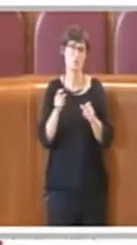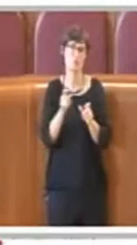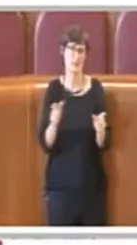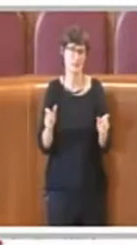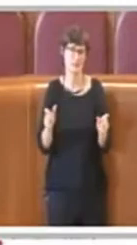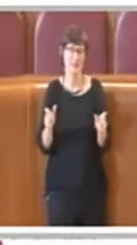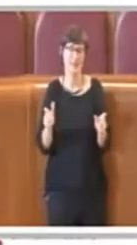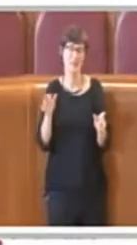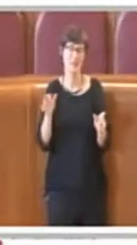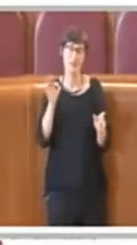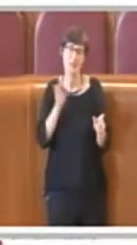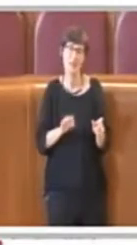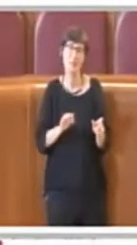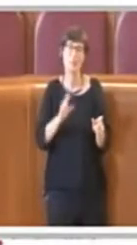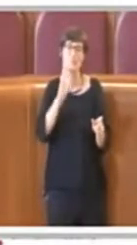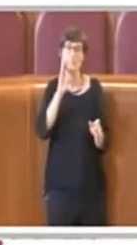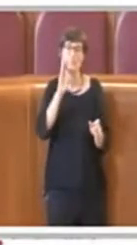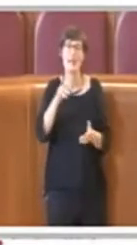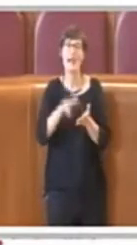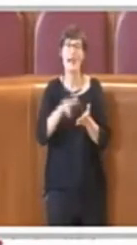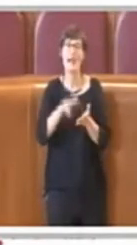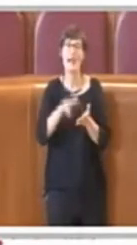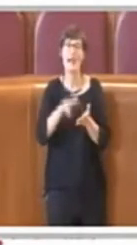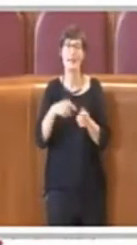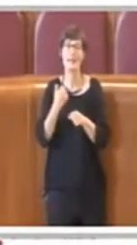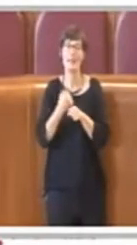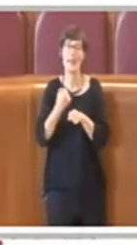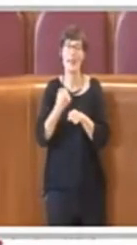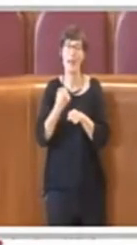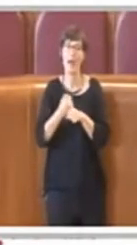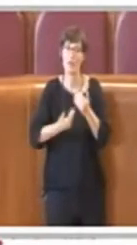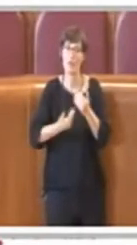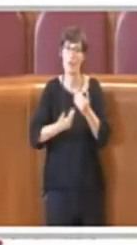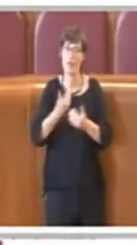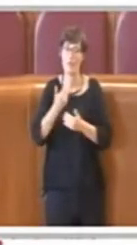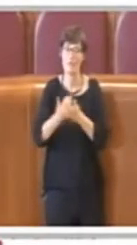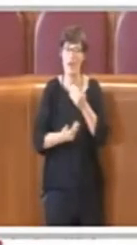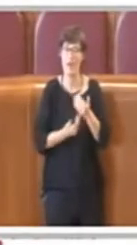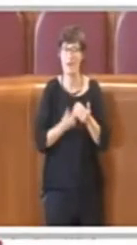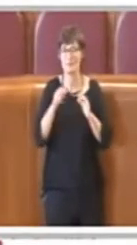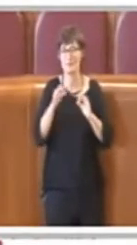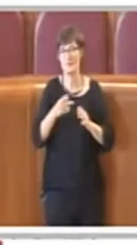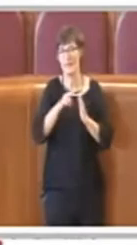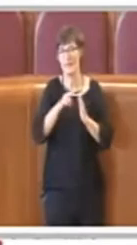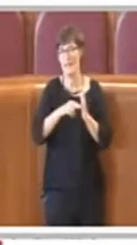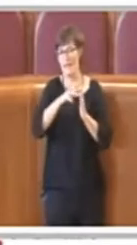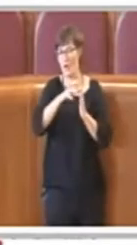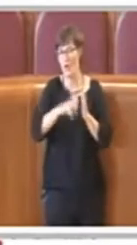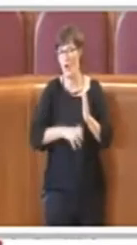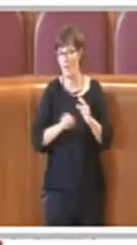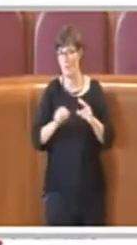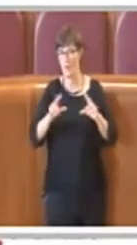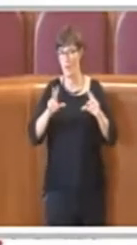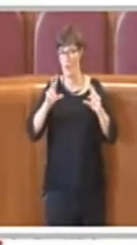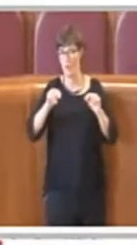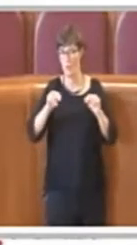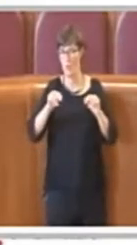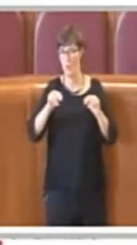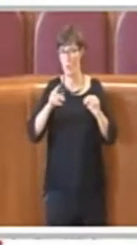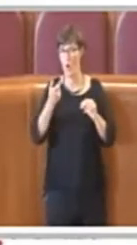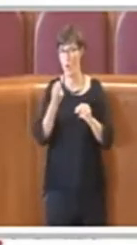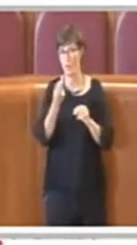la continuità rispetto comunque a un regolamento nuovo che presenta diversi punti di discontinuità rispetto al passato.